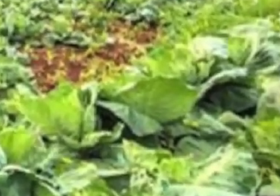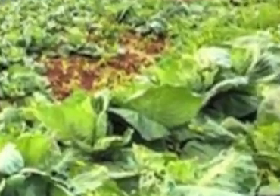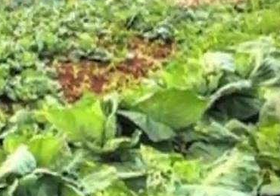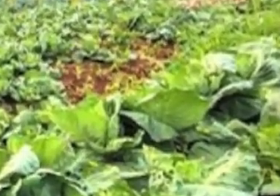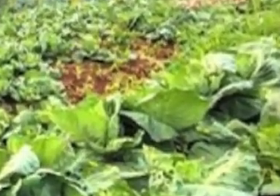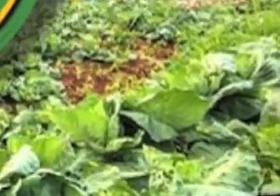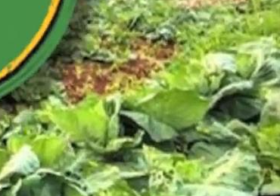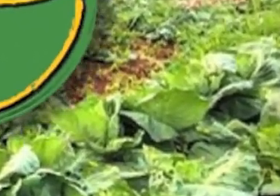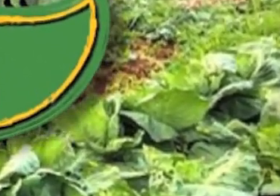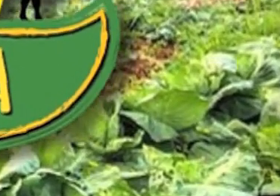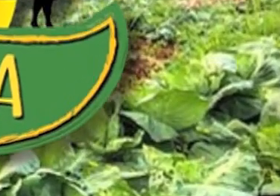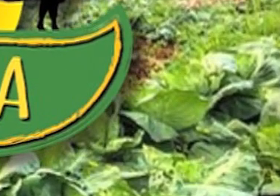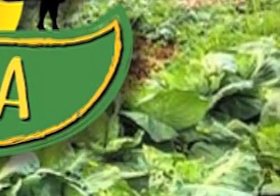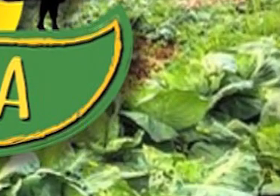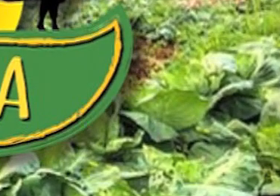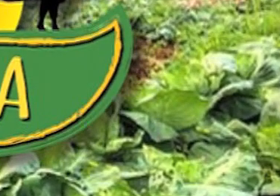Muzika